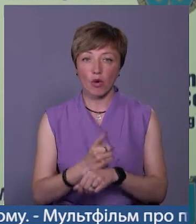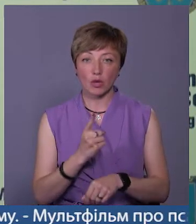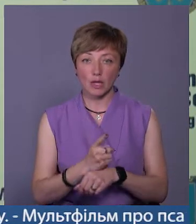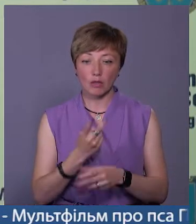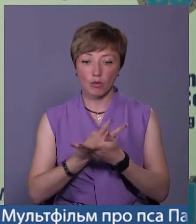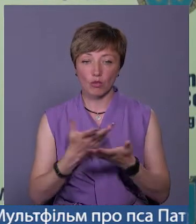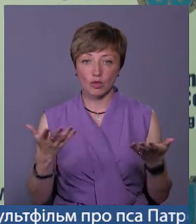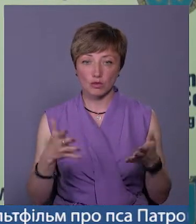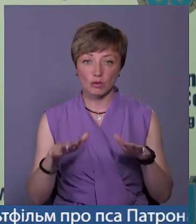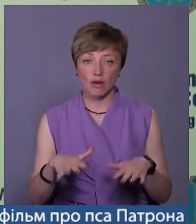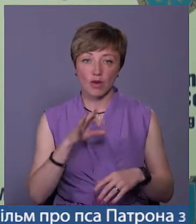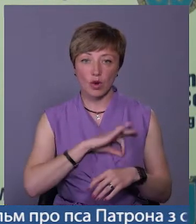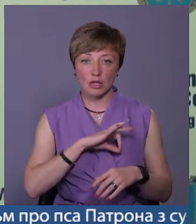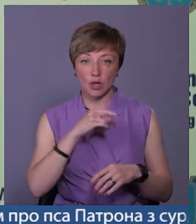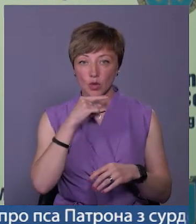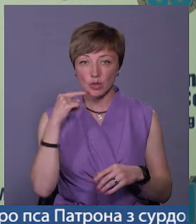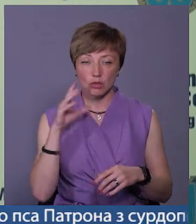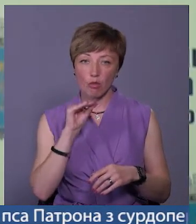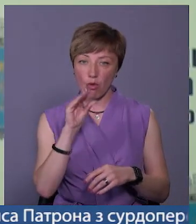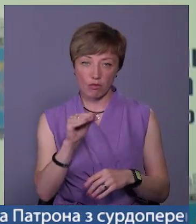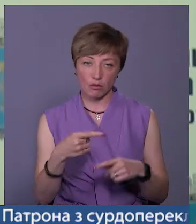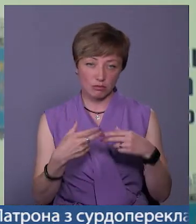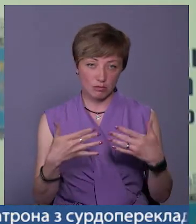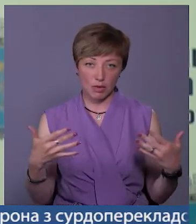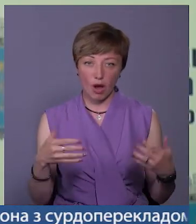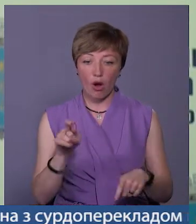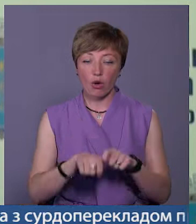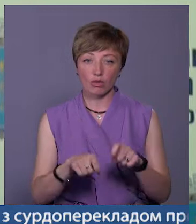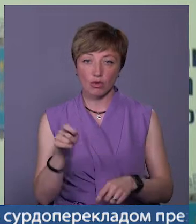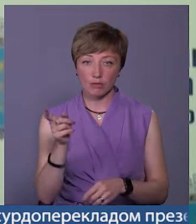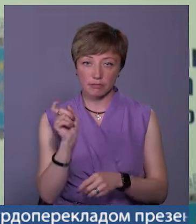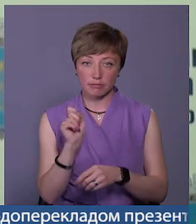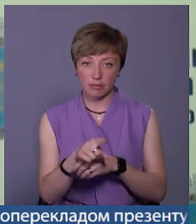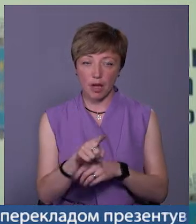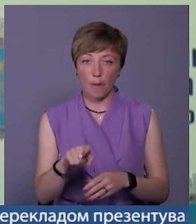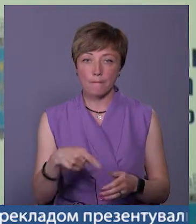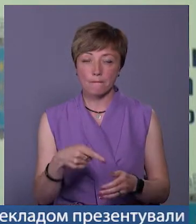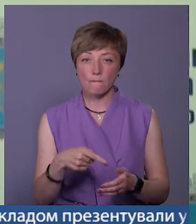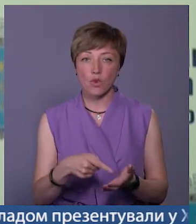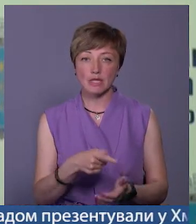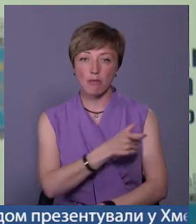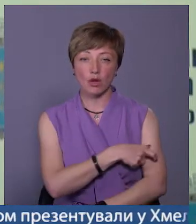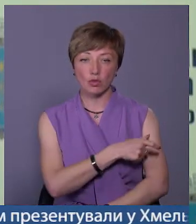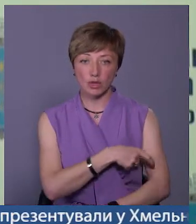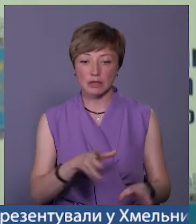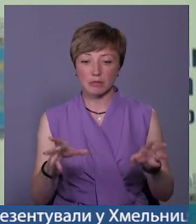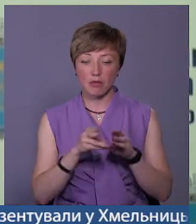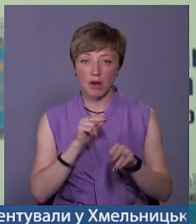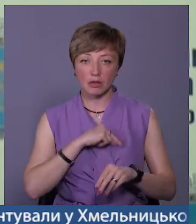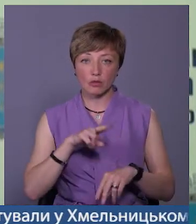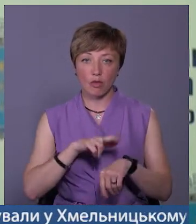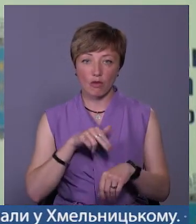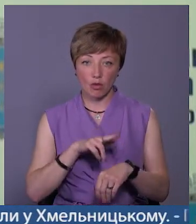в публічній площині використання російськомовного продукту. Контроль покладений на муніципальну дружину, яка сподівається з правоохоронними